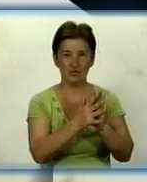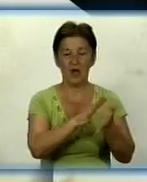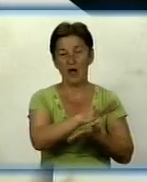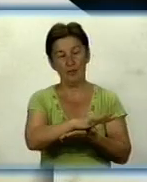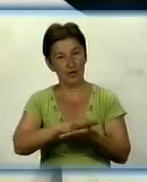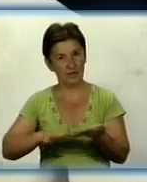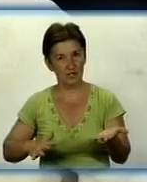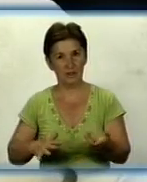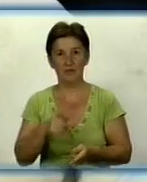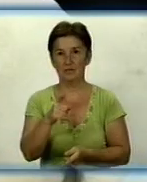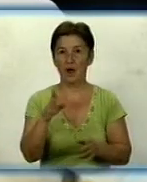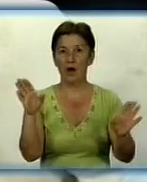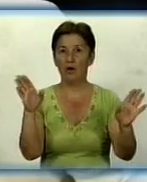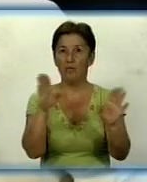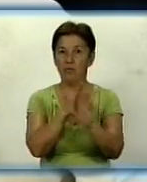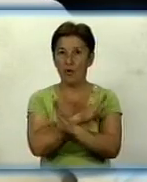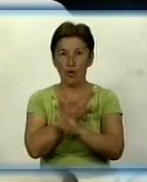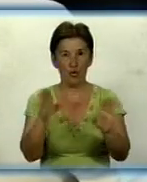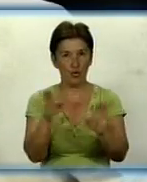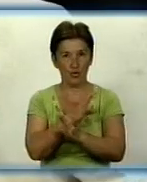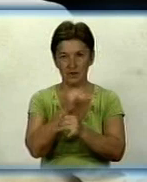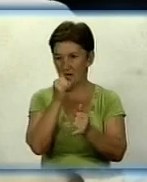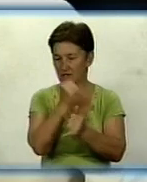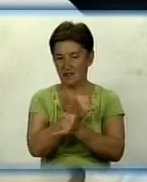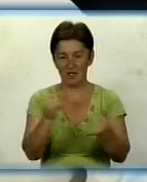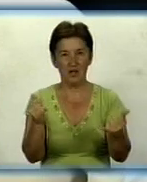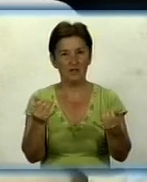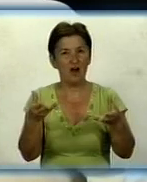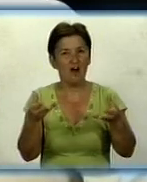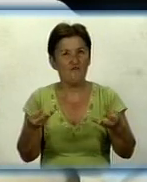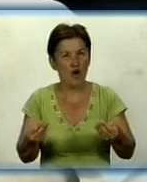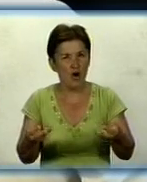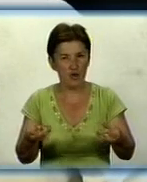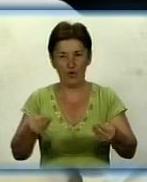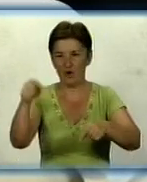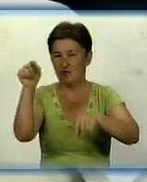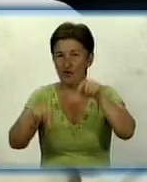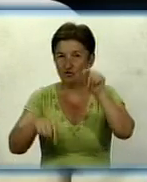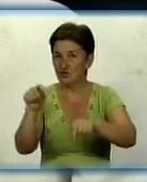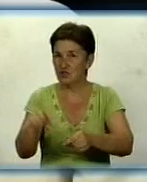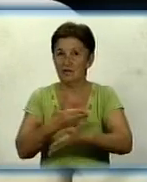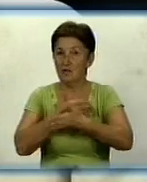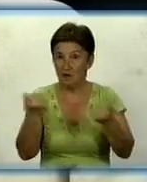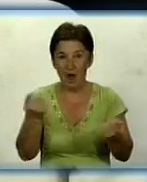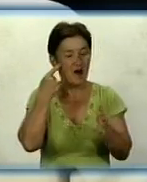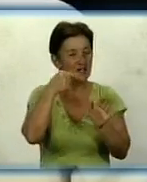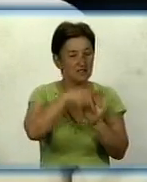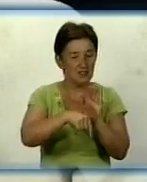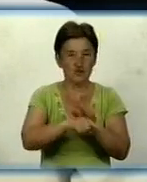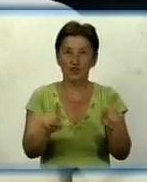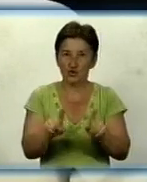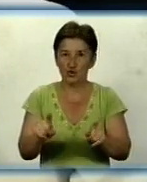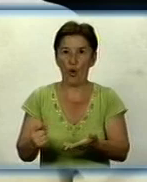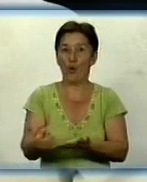сьогодні не дає нам вологи, не дає продуктивних дощів. А це означає, що врожай